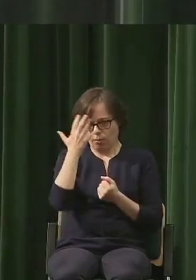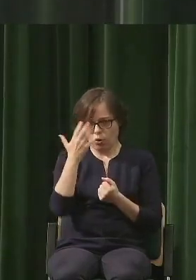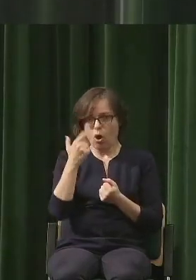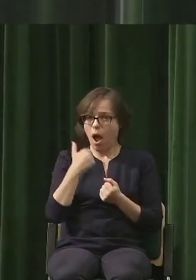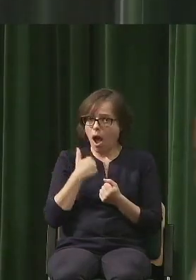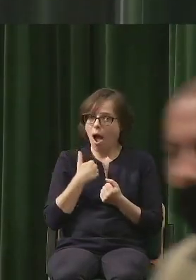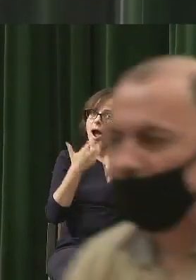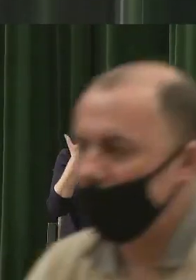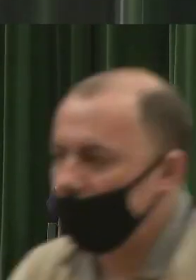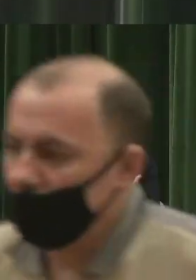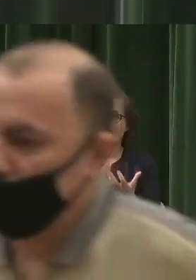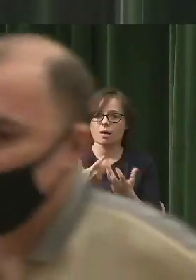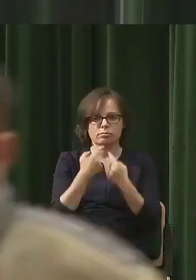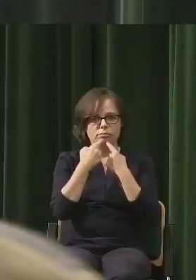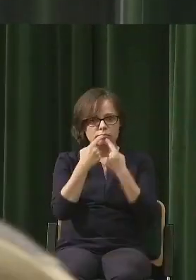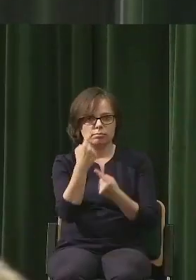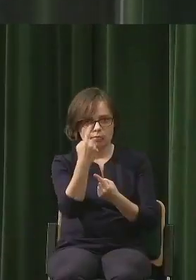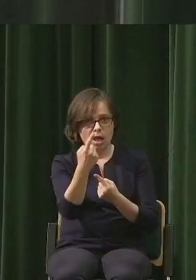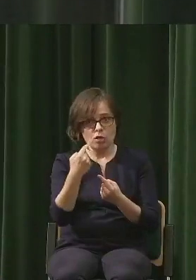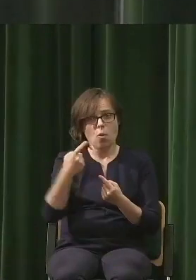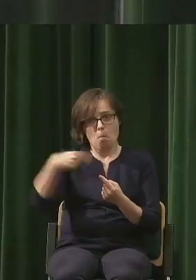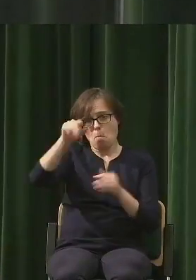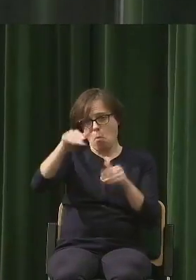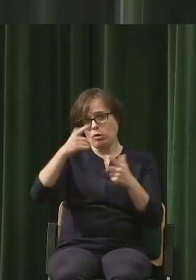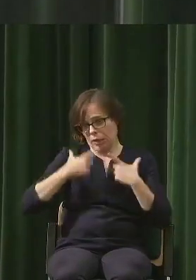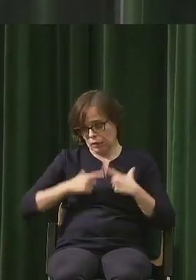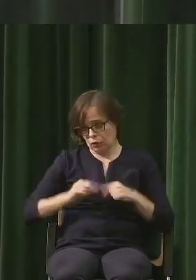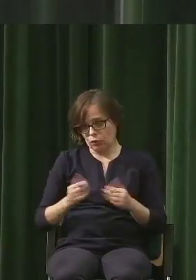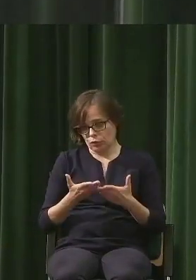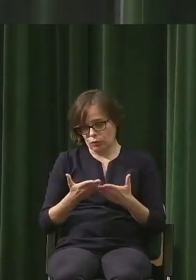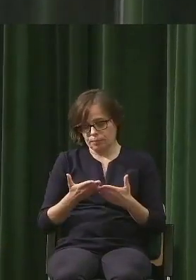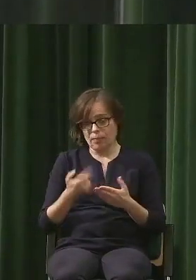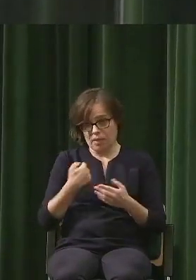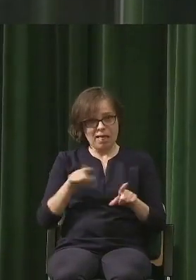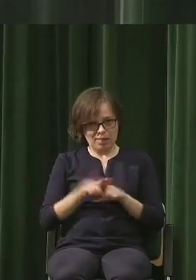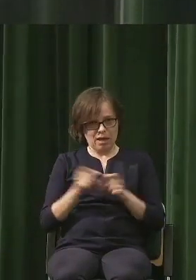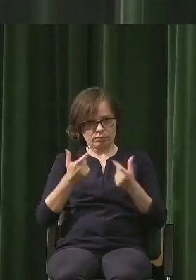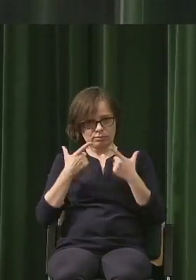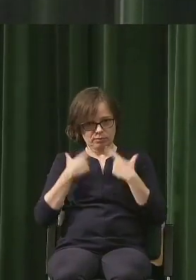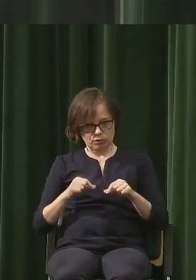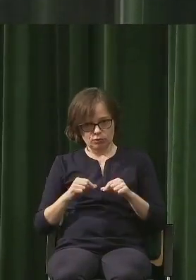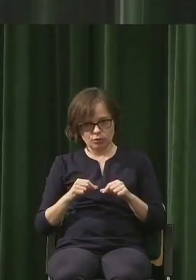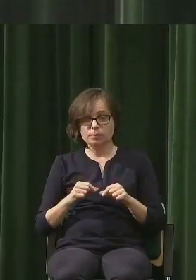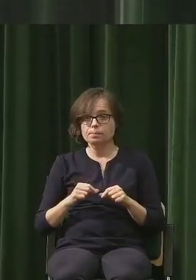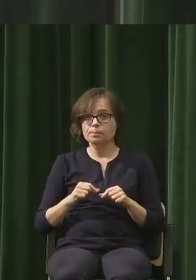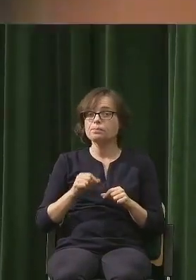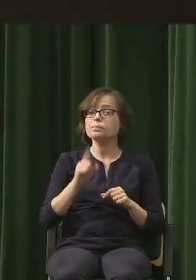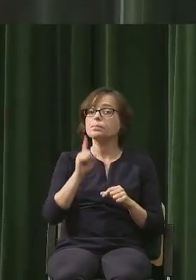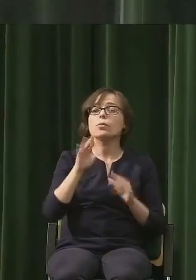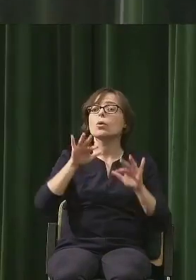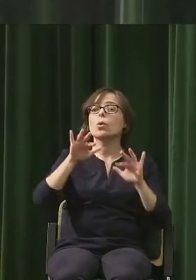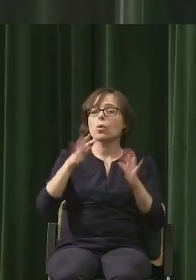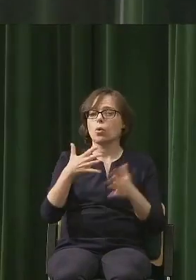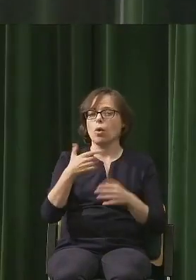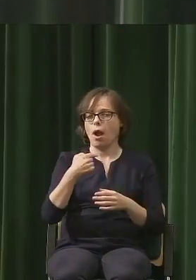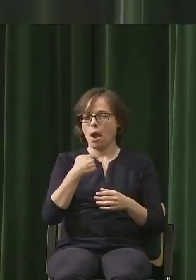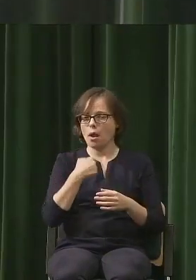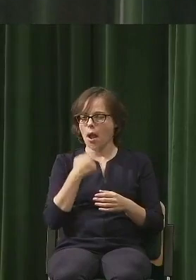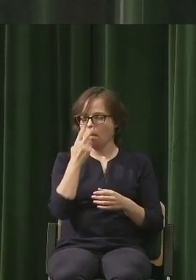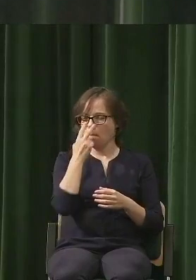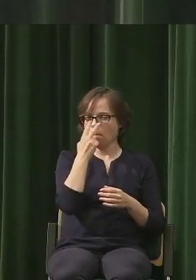zaskoczyć, a ja sam najbardziej jestem tym zaskoczony. Mianowicie z wielką obawą podchodziłem do